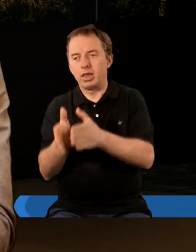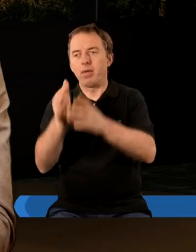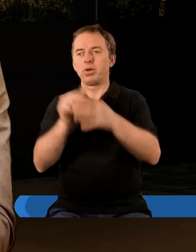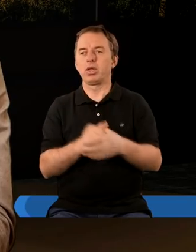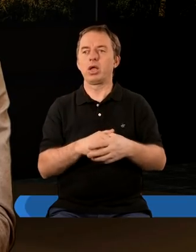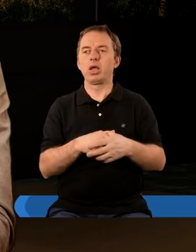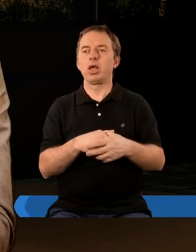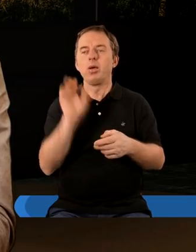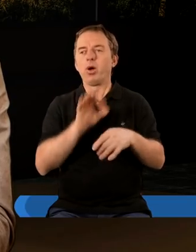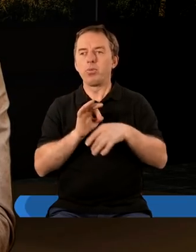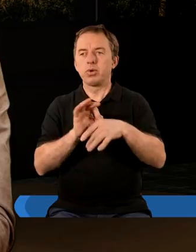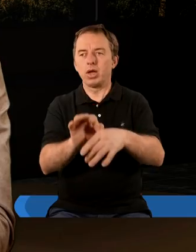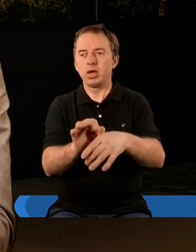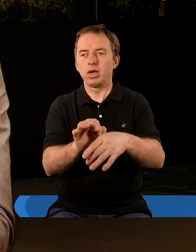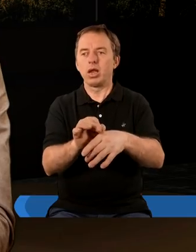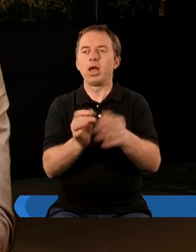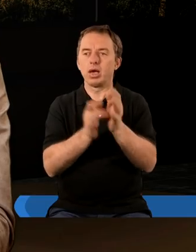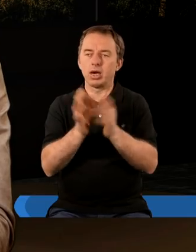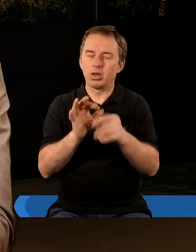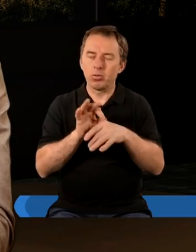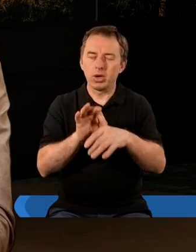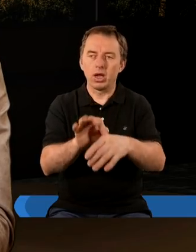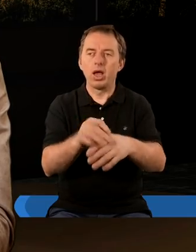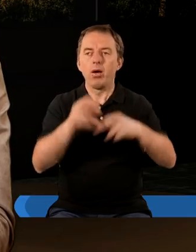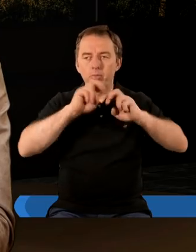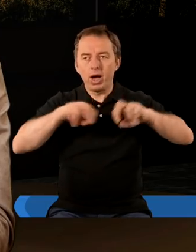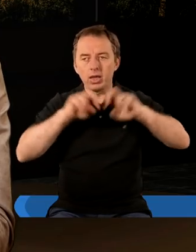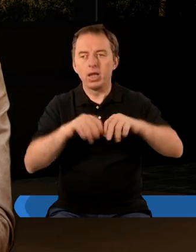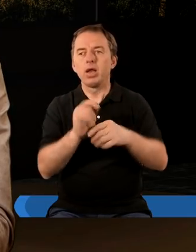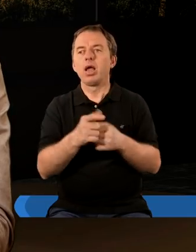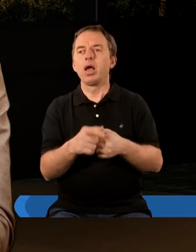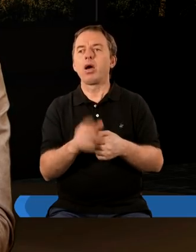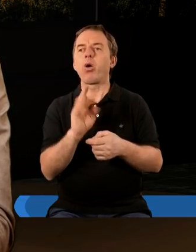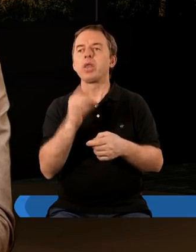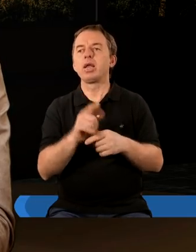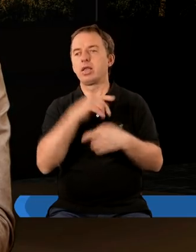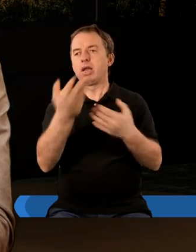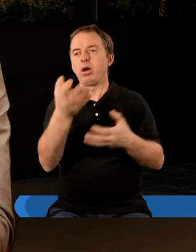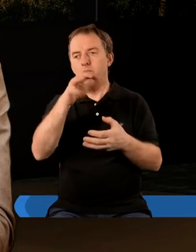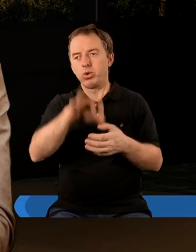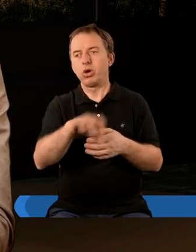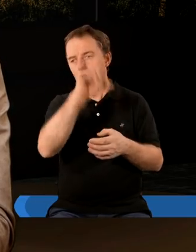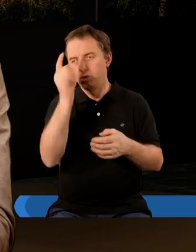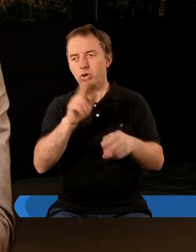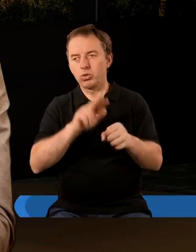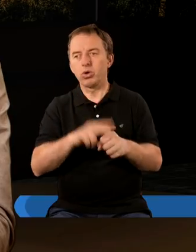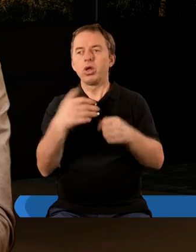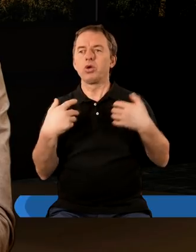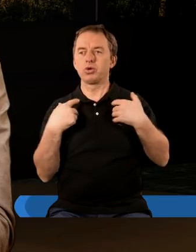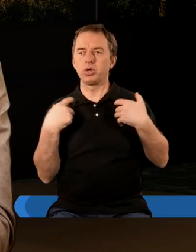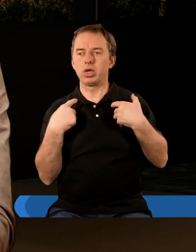Następnie Bóg przeprowadza, Chrystus przeprowadza badanie, mówi jaka jest kondycja danego zboru ludzi, którzy